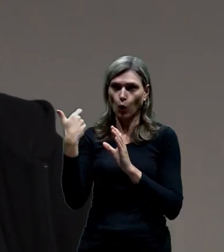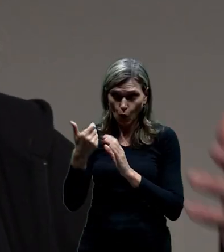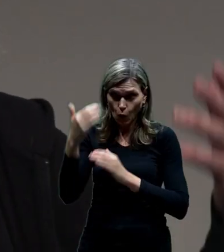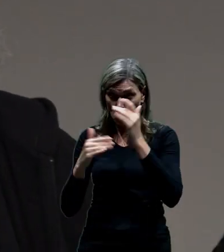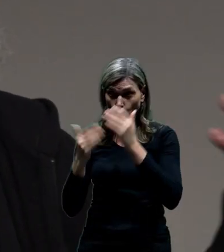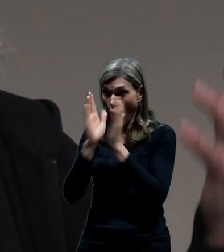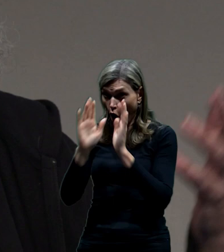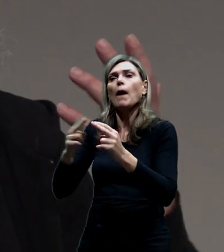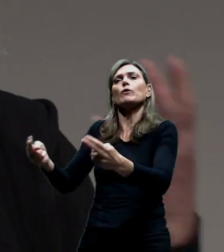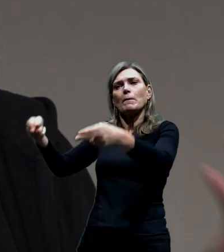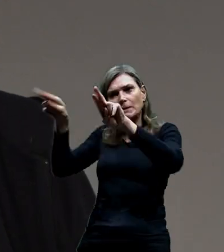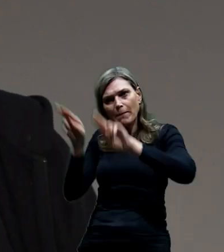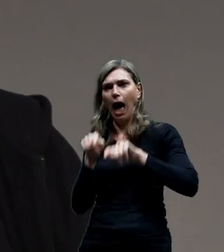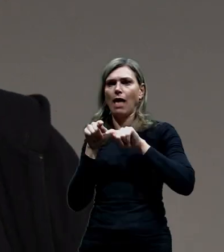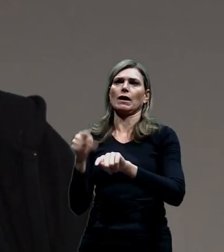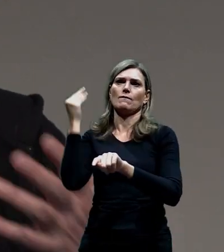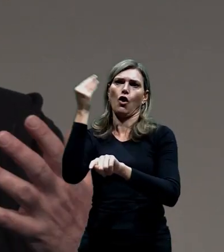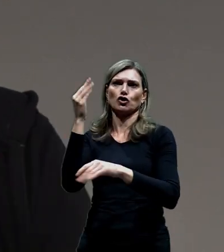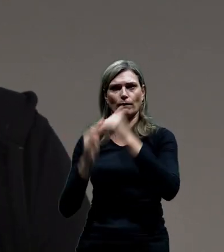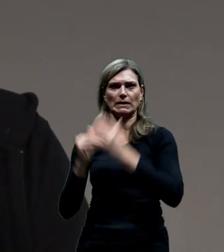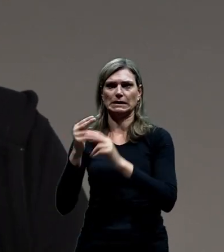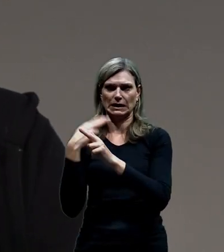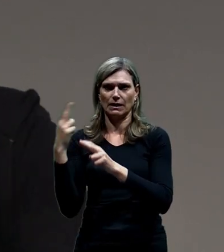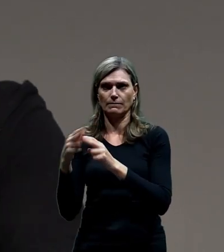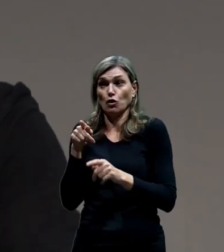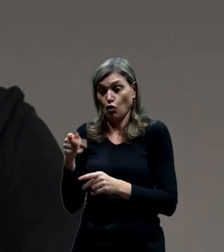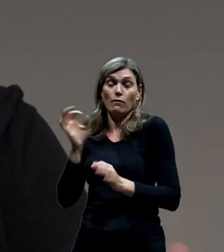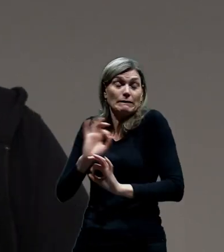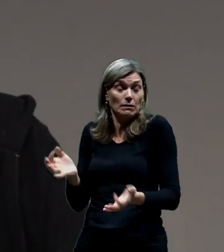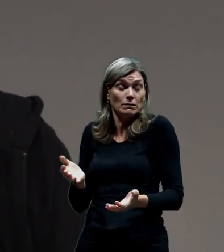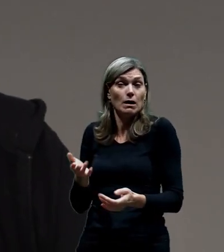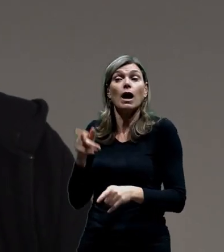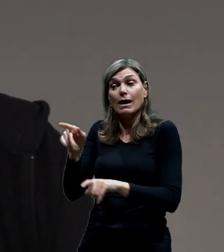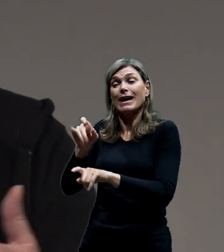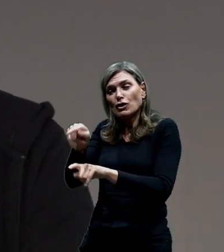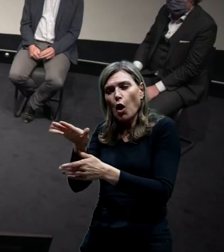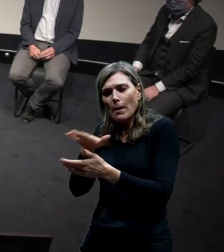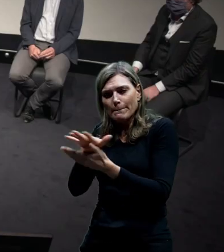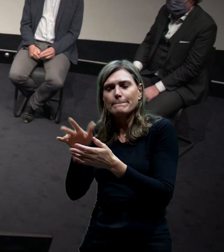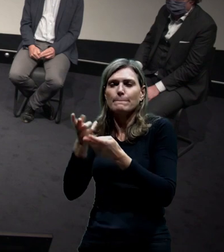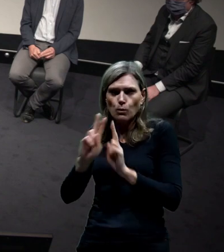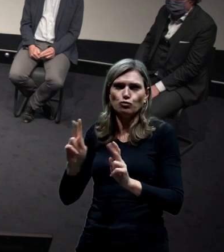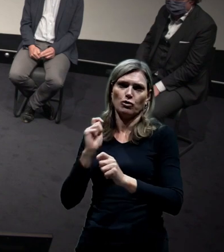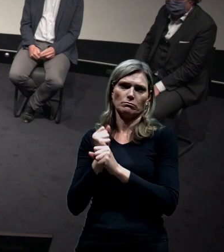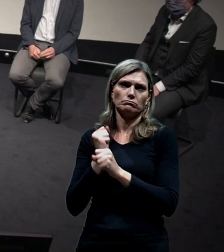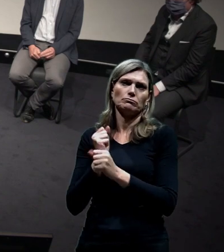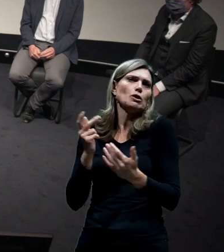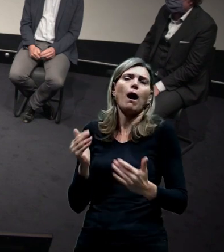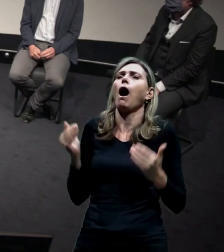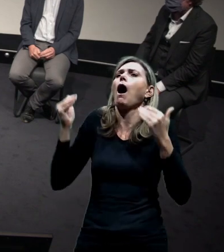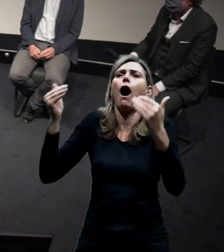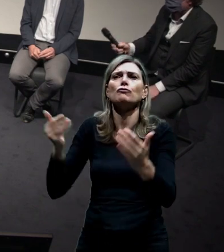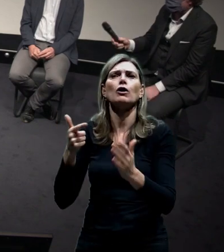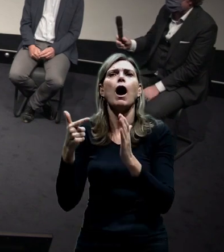přeříkám nějaký data, možná, že je znám blbě, ale se hoří, jakože tuhle část jsme schopni zahájit někdy realizaci v roce 2025. případně